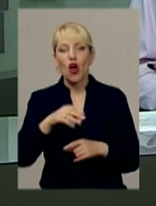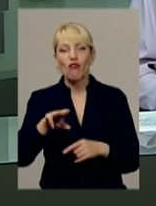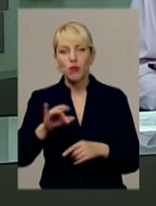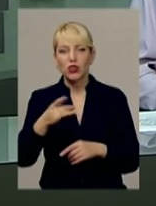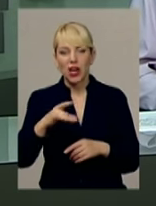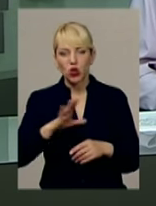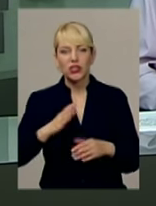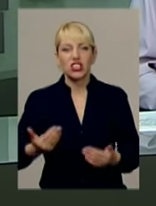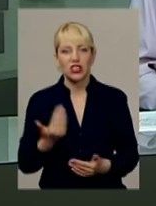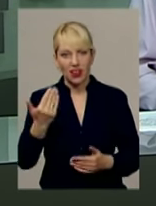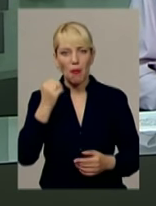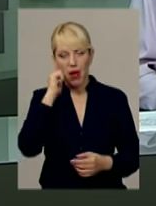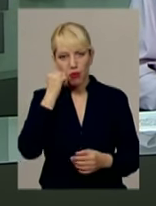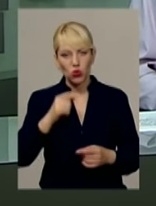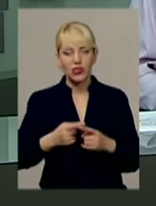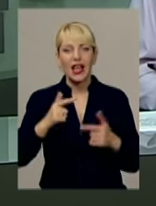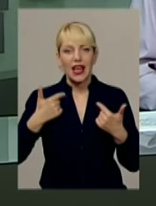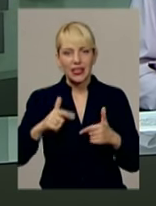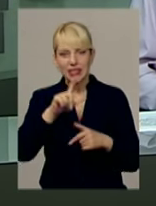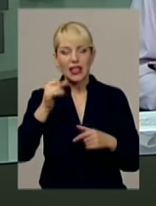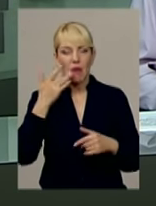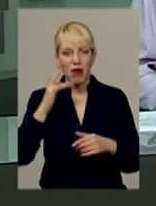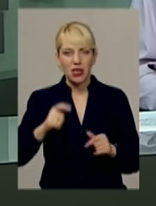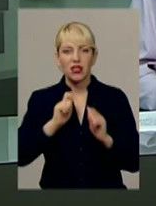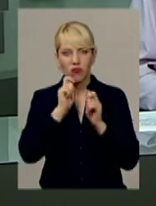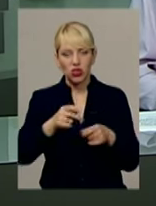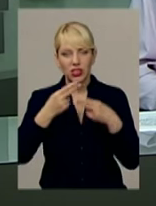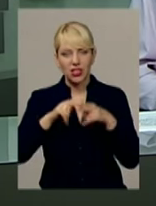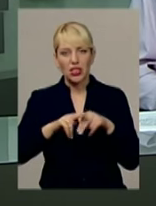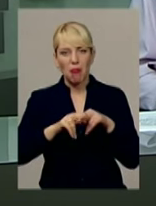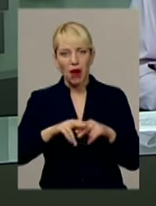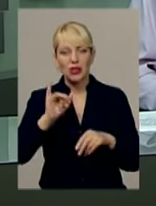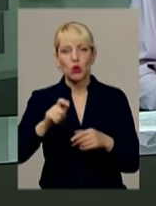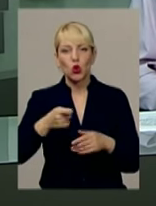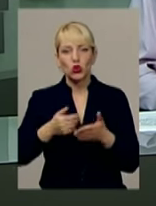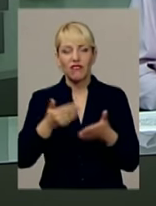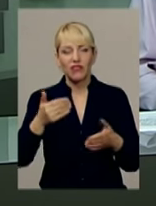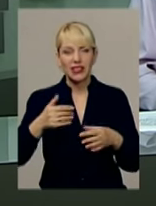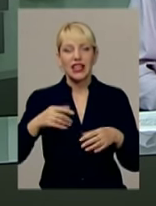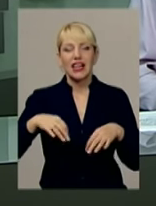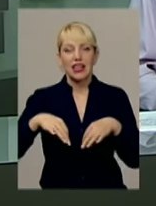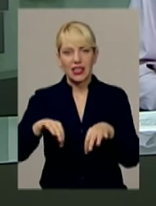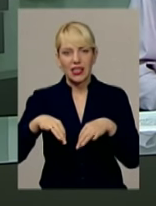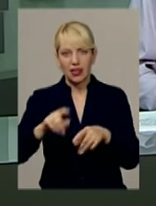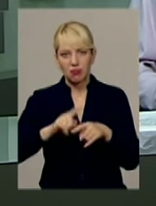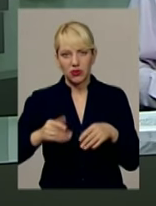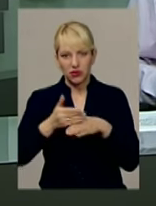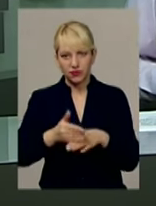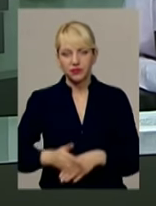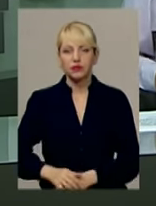районної адміністрації, гість із Америки вручив технічний паспорт та ключі від реанімобіля головному лікарю.